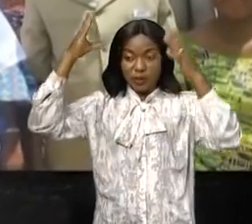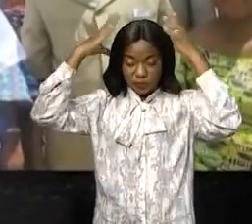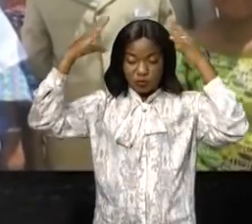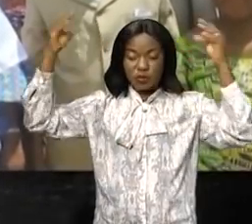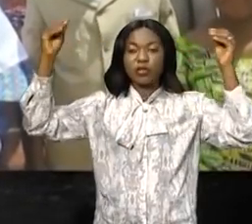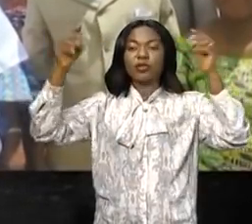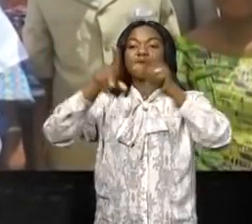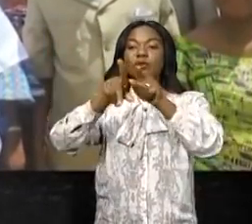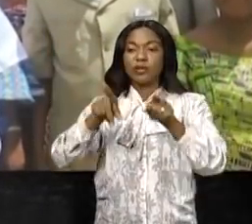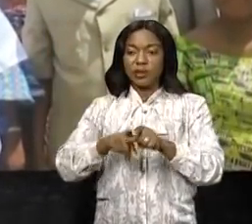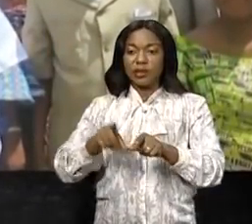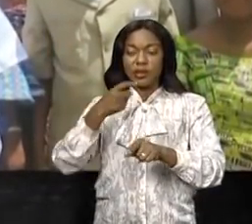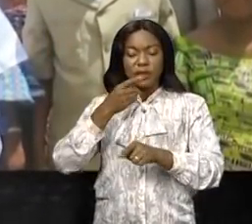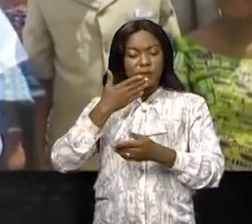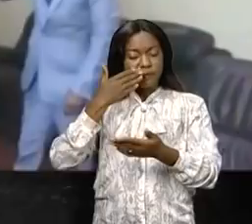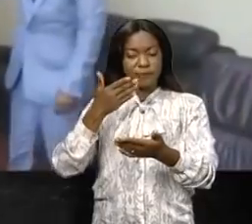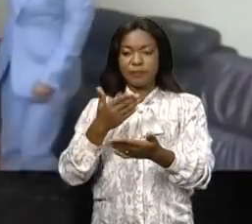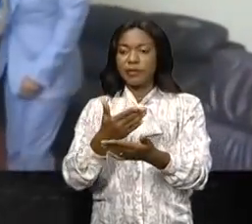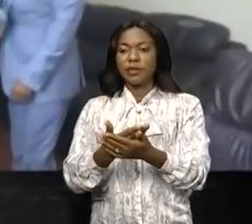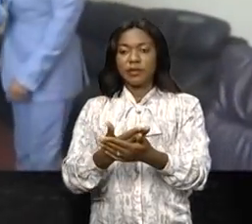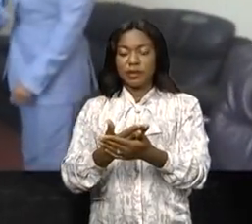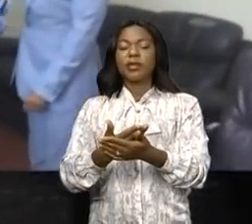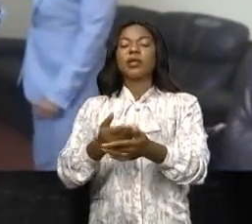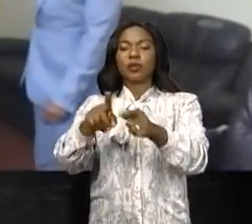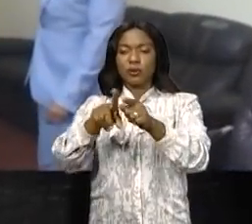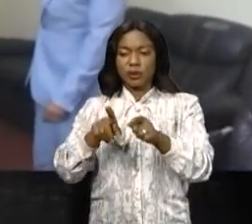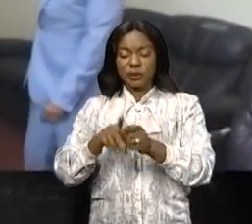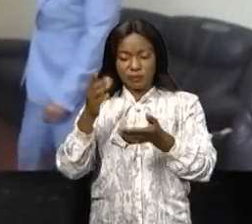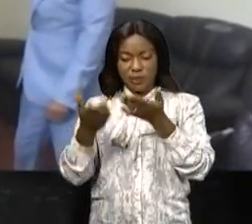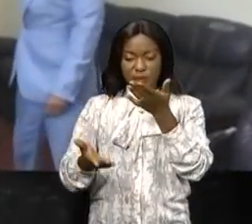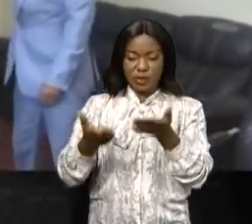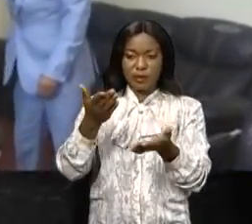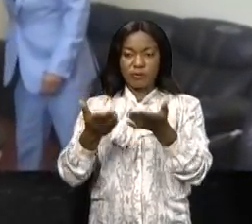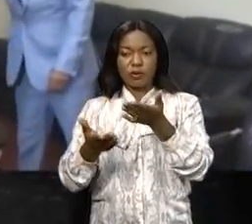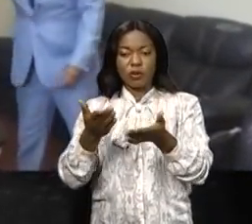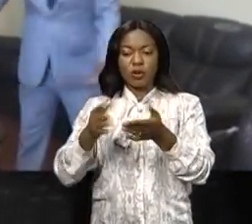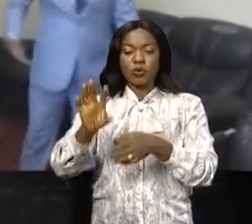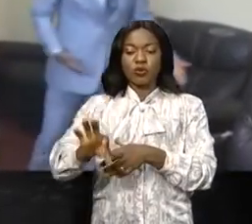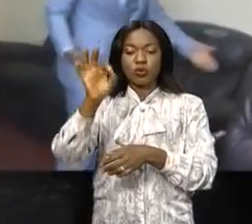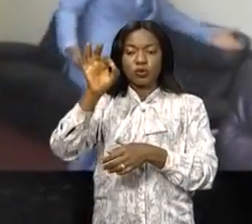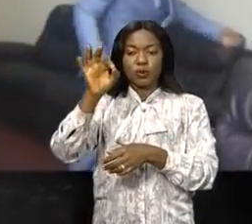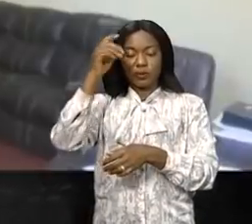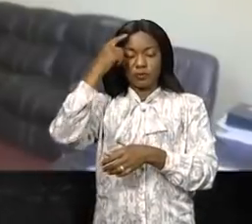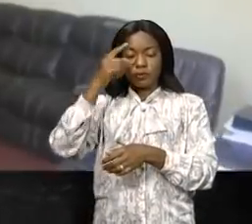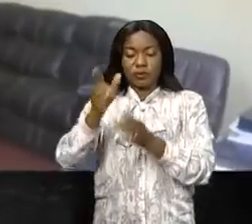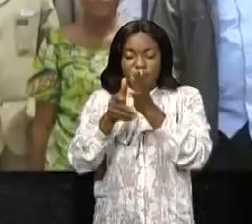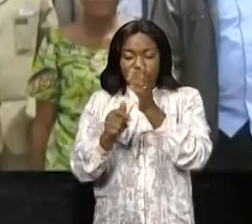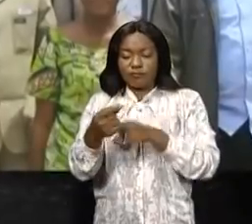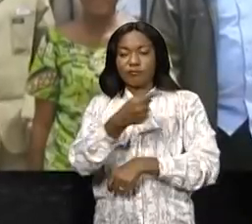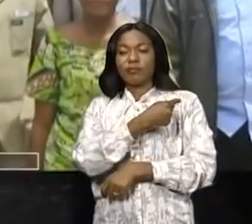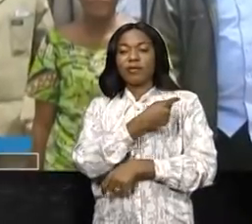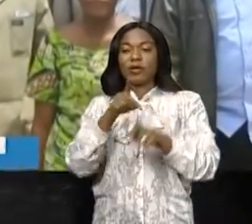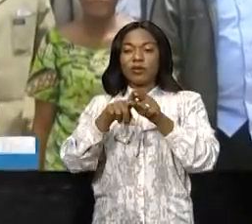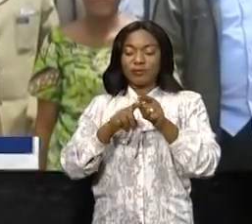je leur rends vraiment mes gratitudes par rapport au choix de ma personne. J'ai